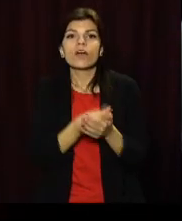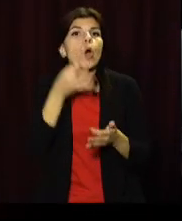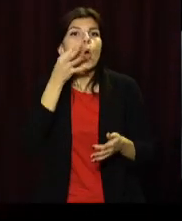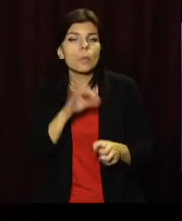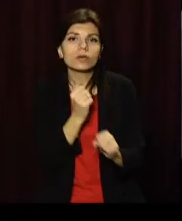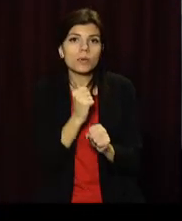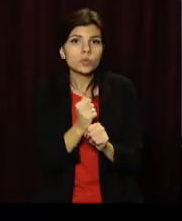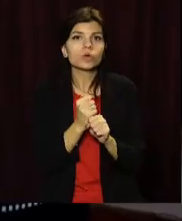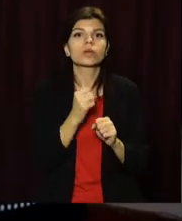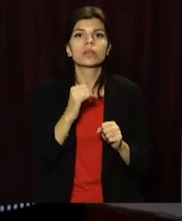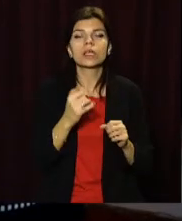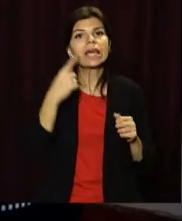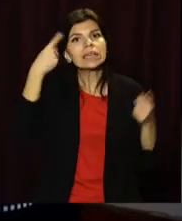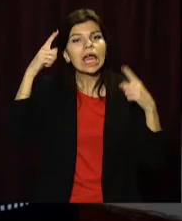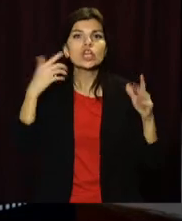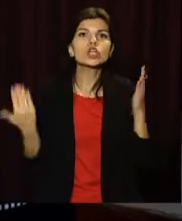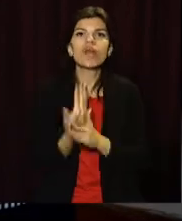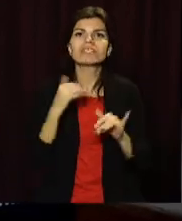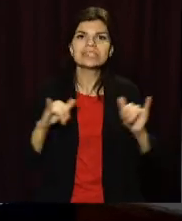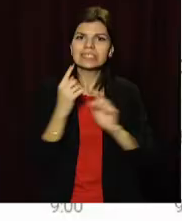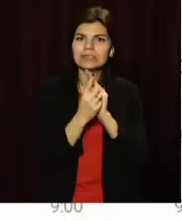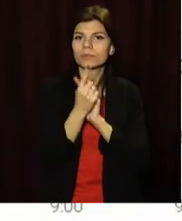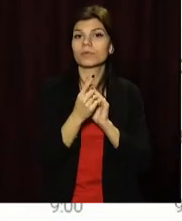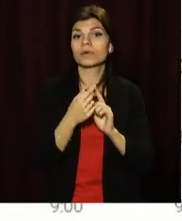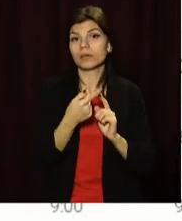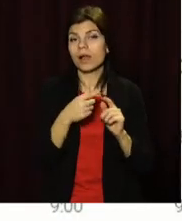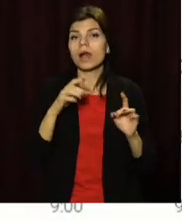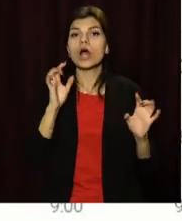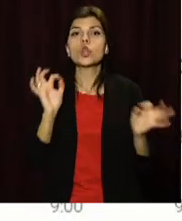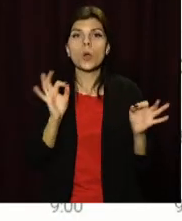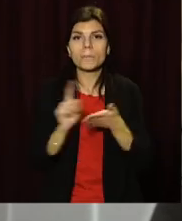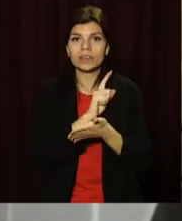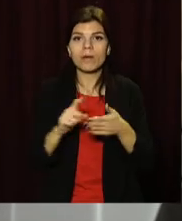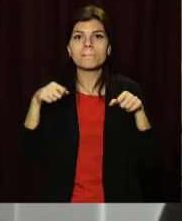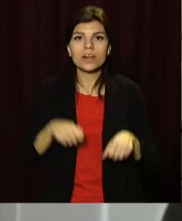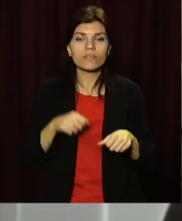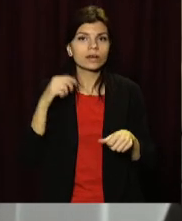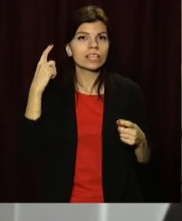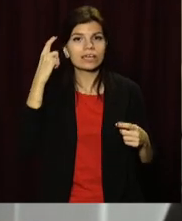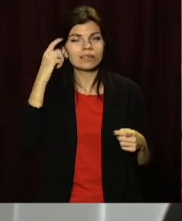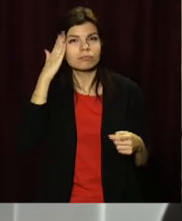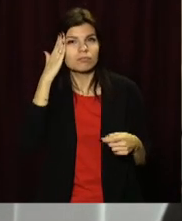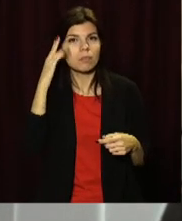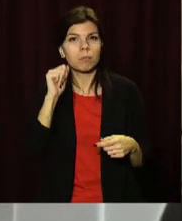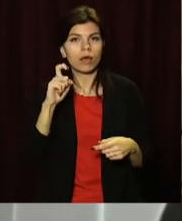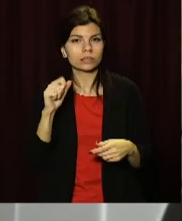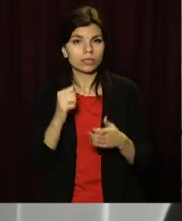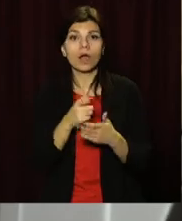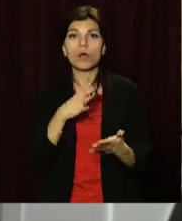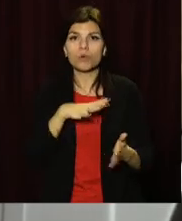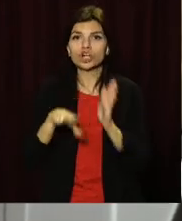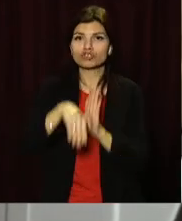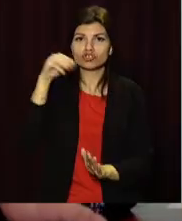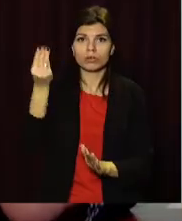досвід роботи та новаторські ідеї, демонстрували знання нормативно-правової бази та управлінські таланти. Було жеребкування.